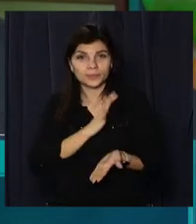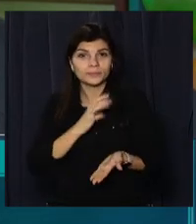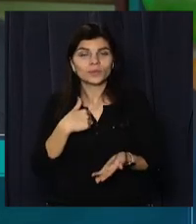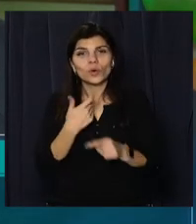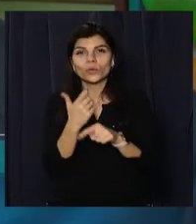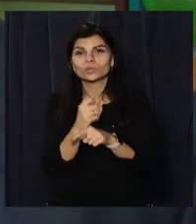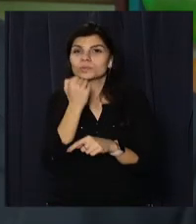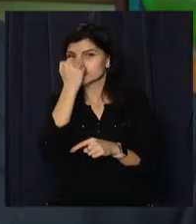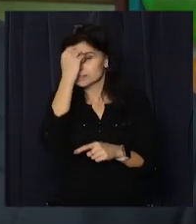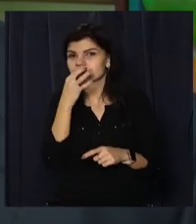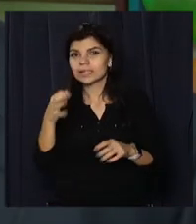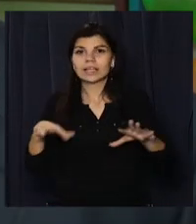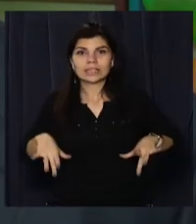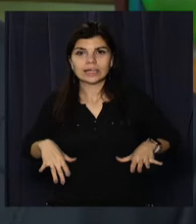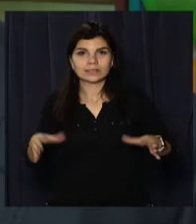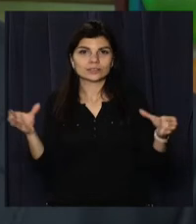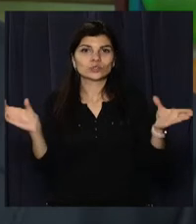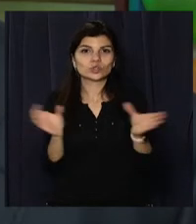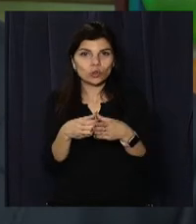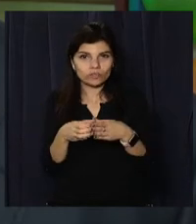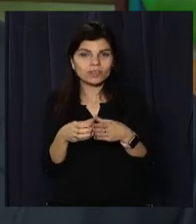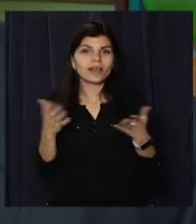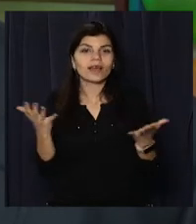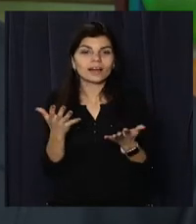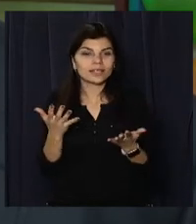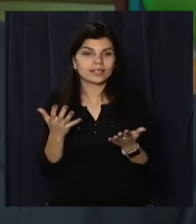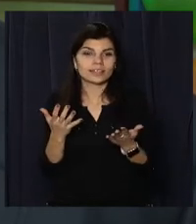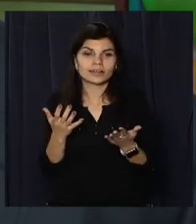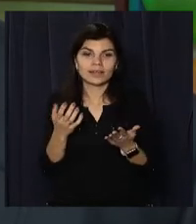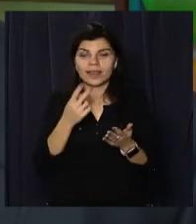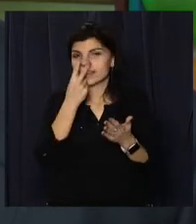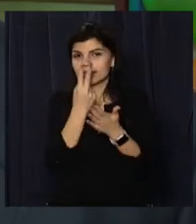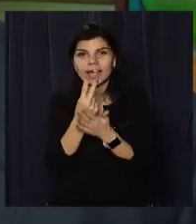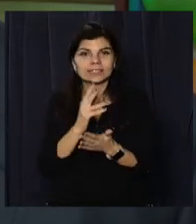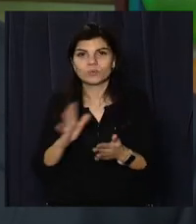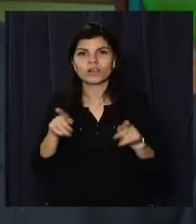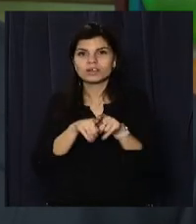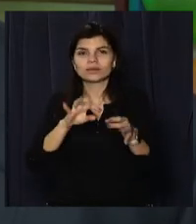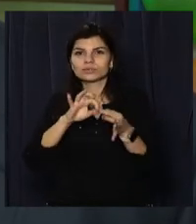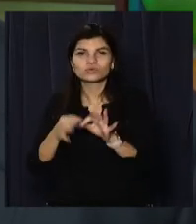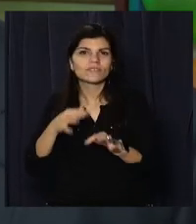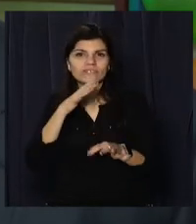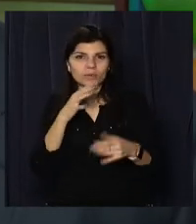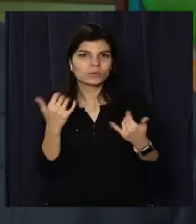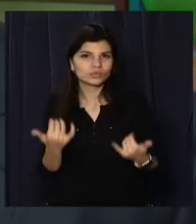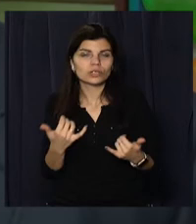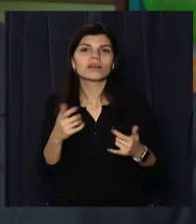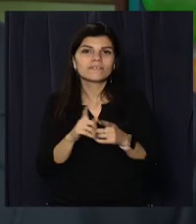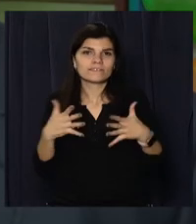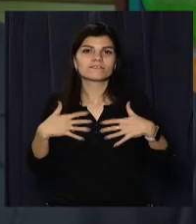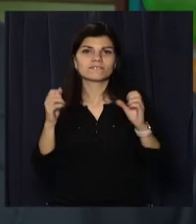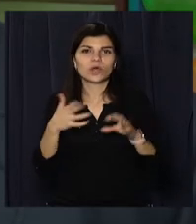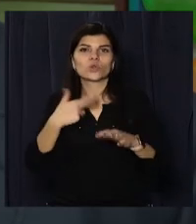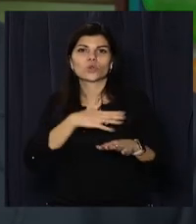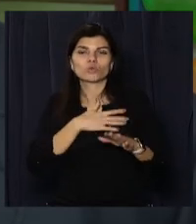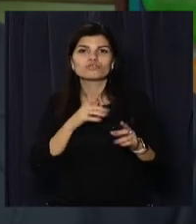подякувати тренерському составу, який, не створюючи на такі складні часи, вкладують всю свою